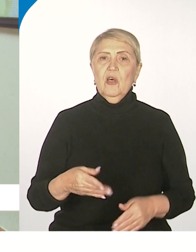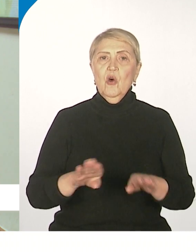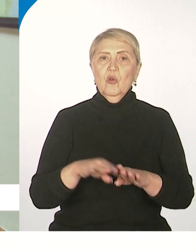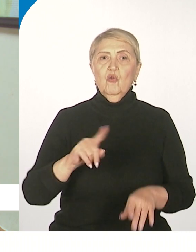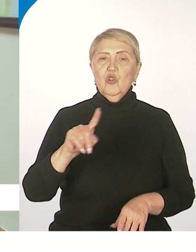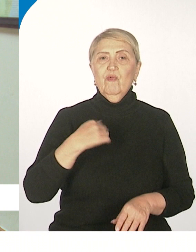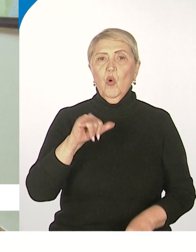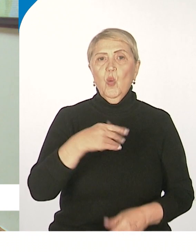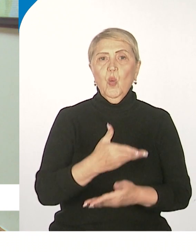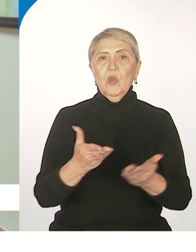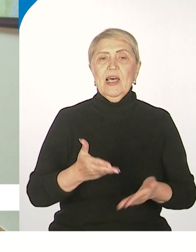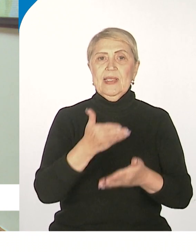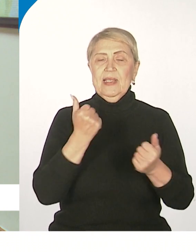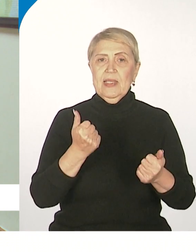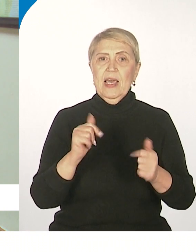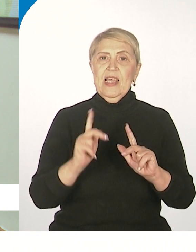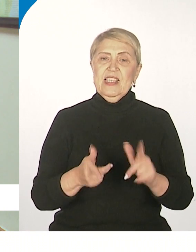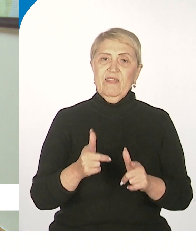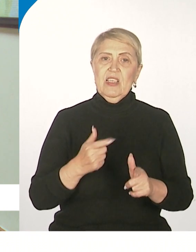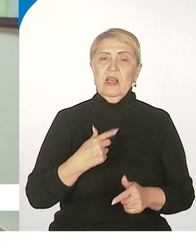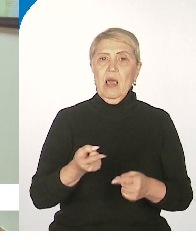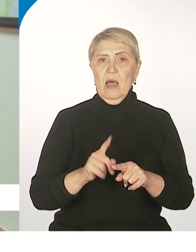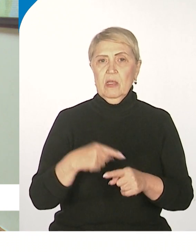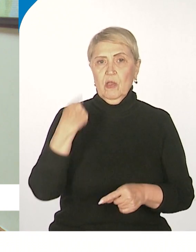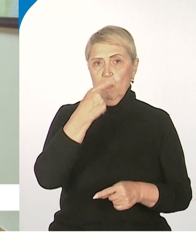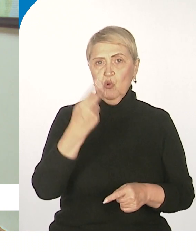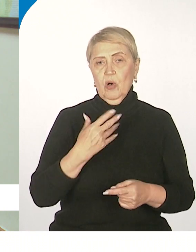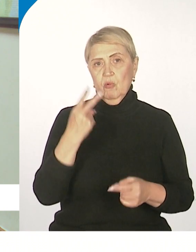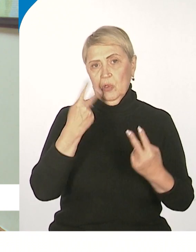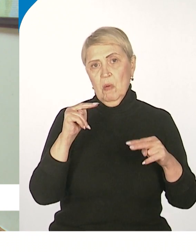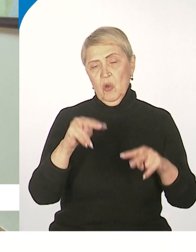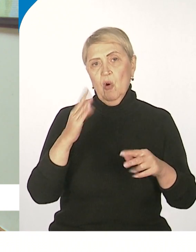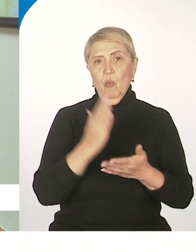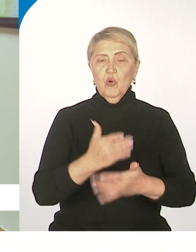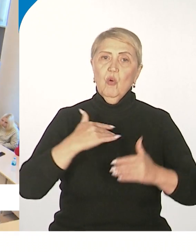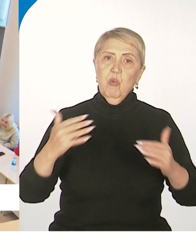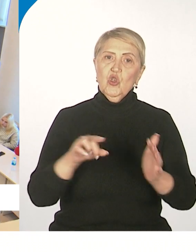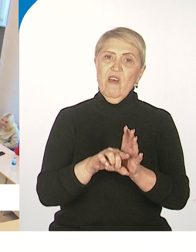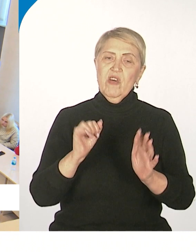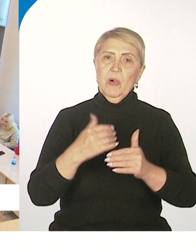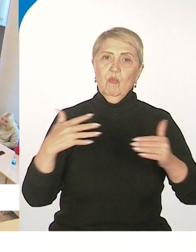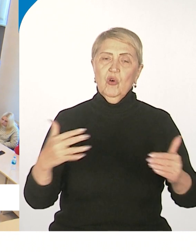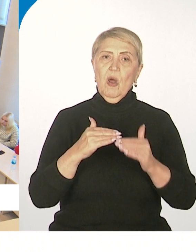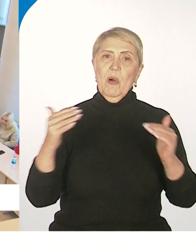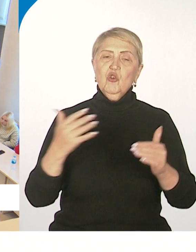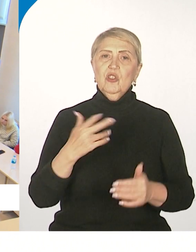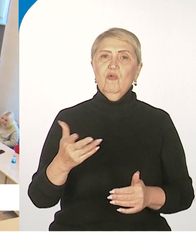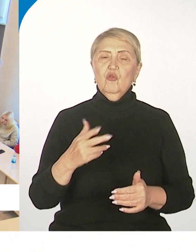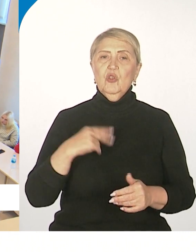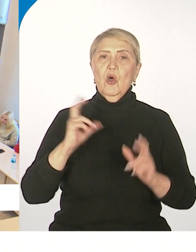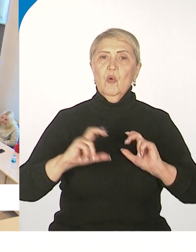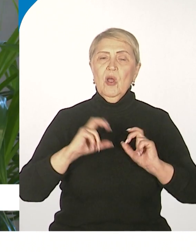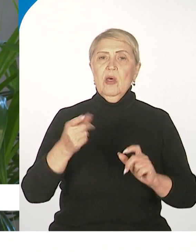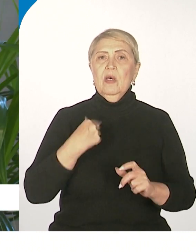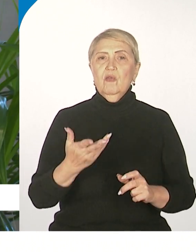нас нет. И действительно, уже обзор будет больше и выбор больше. Большинство учеников и педагогов